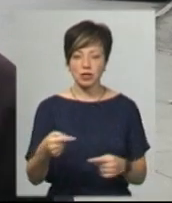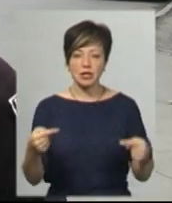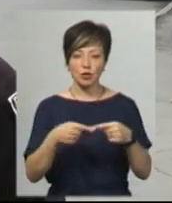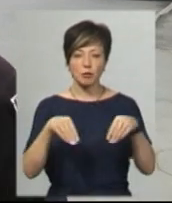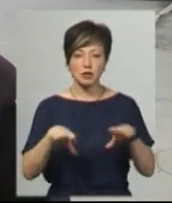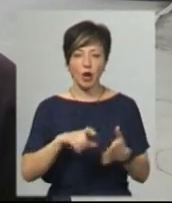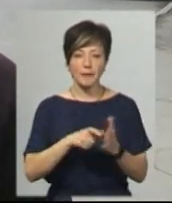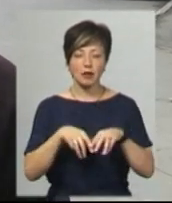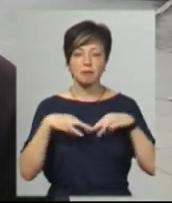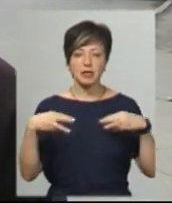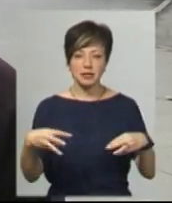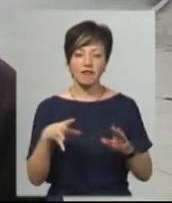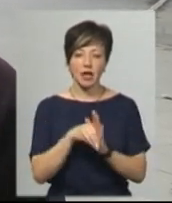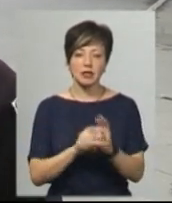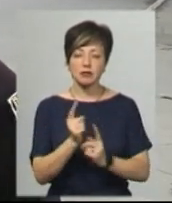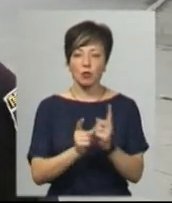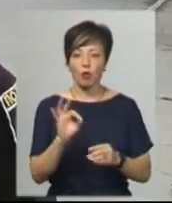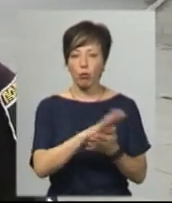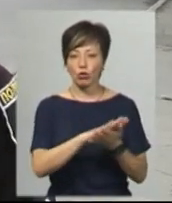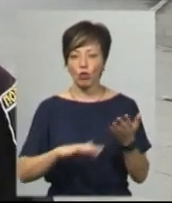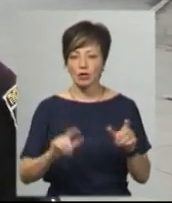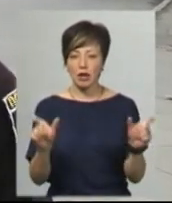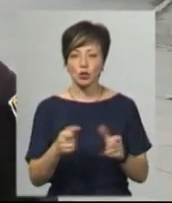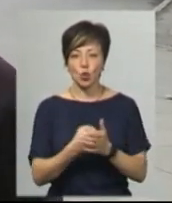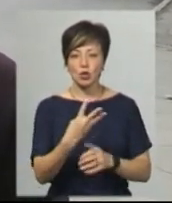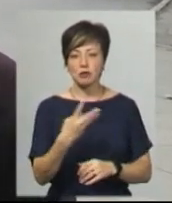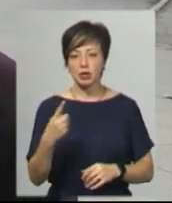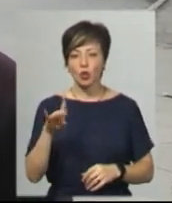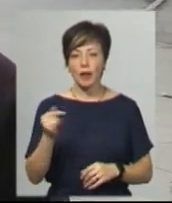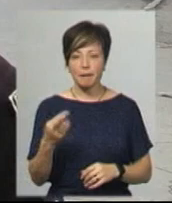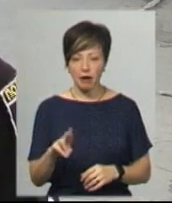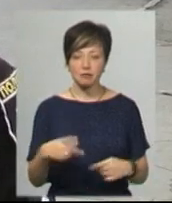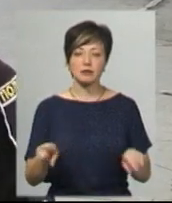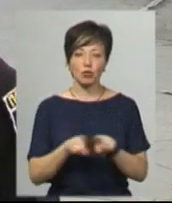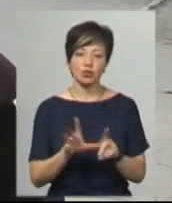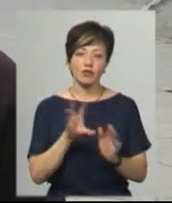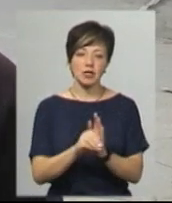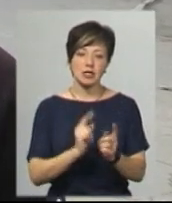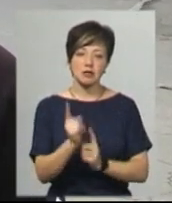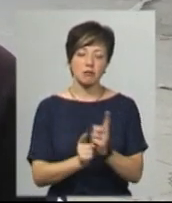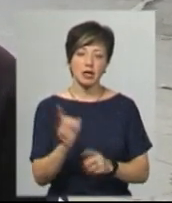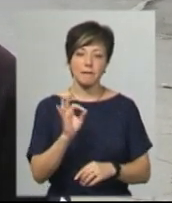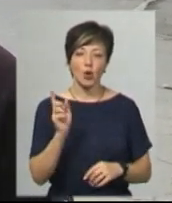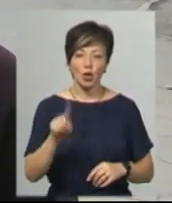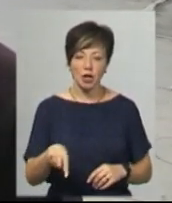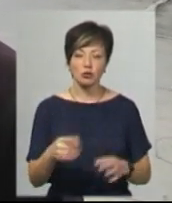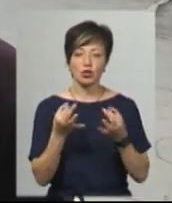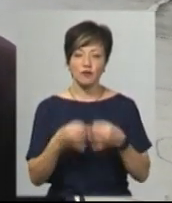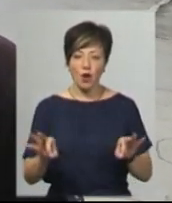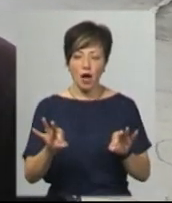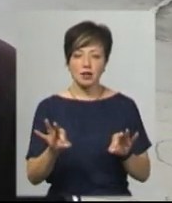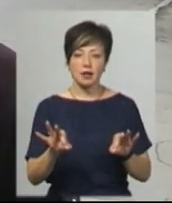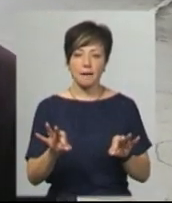постанови Кабінету міністрів, а саме внесення змін про продовження карантину до 31 липня, також внесені зміни про те, що дозволяється